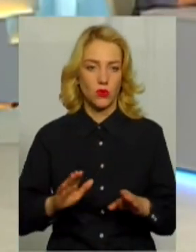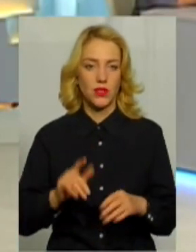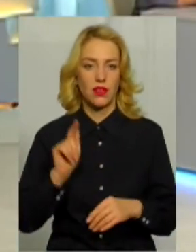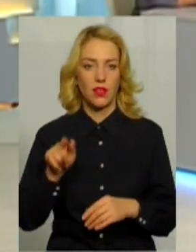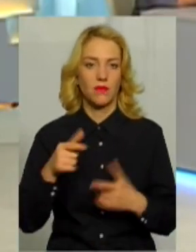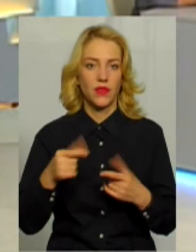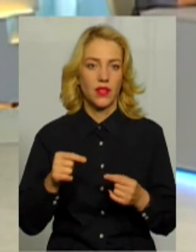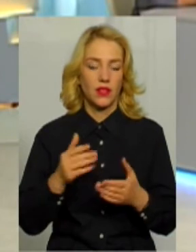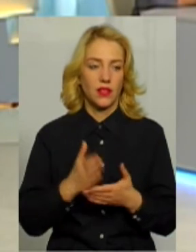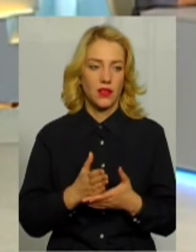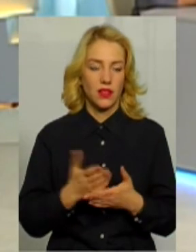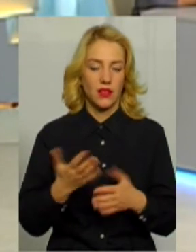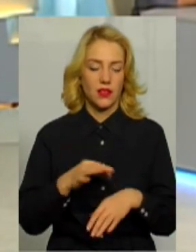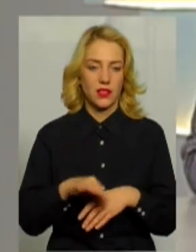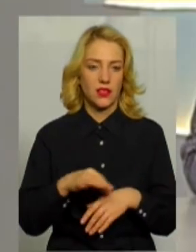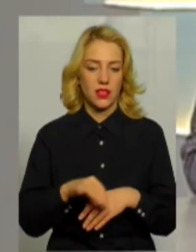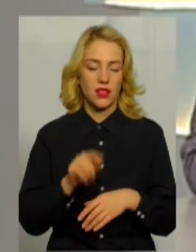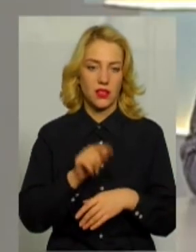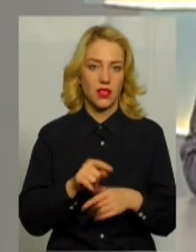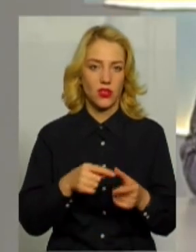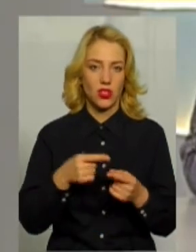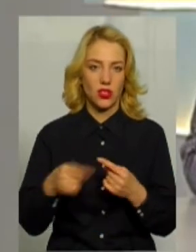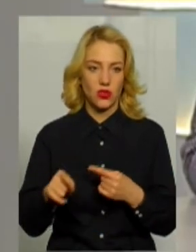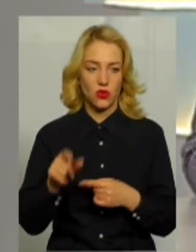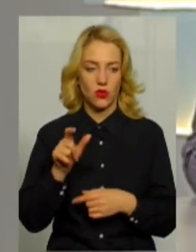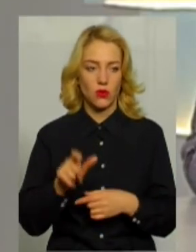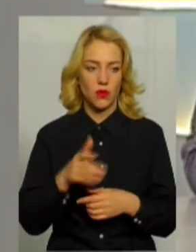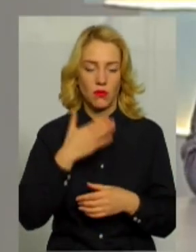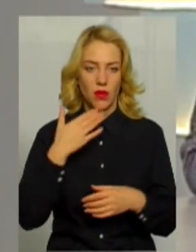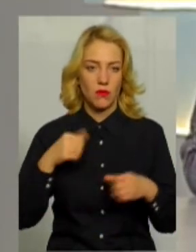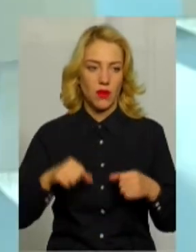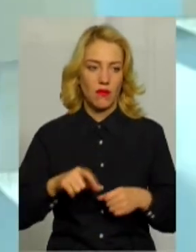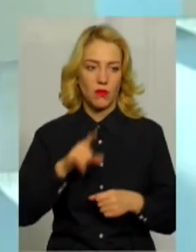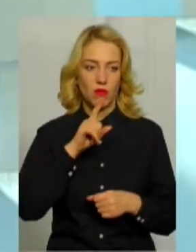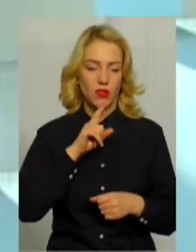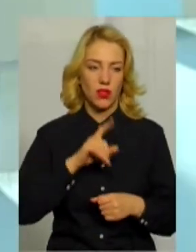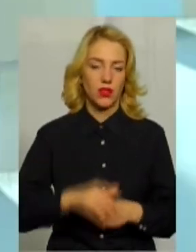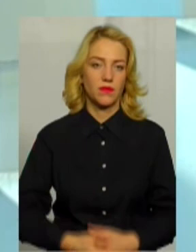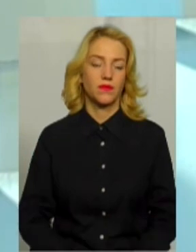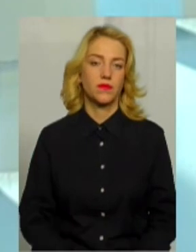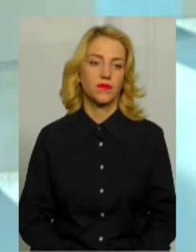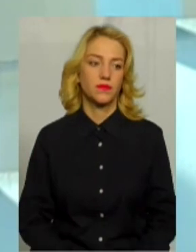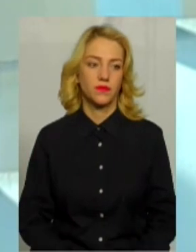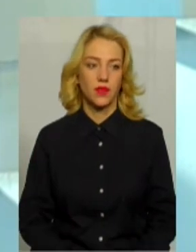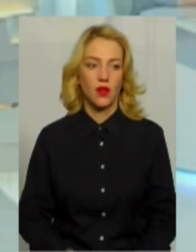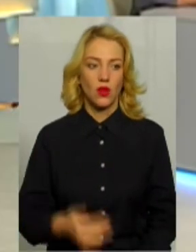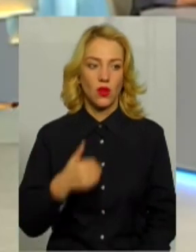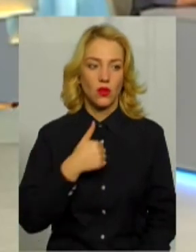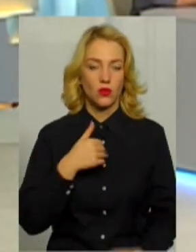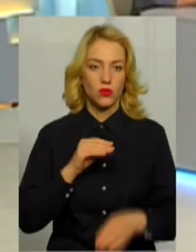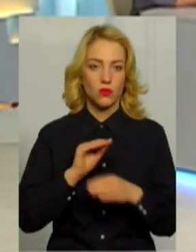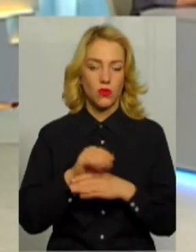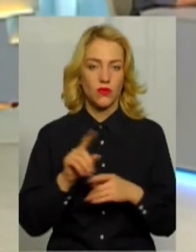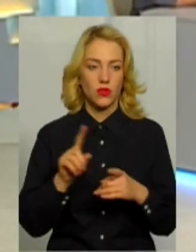є якесь насилля над тією чи іншою особою, ми не маємо права мовчати і бути співучасниками. Я ще хочу допомнити,